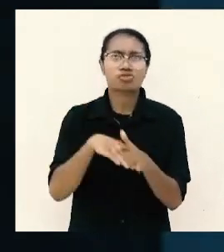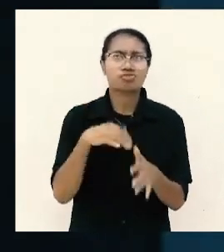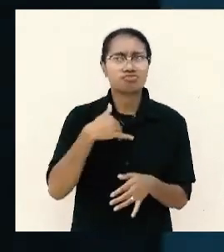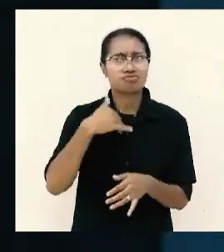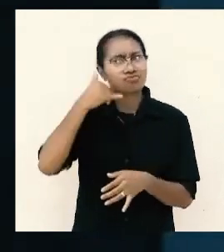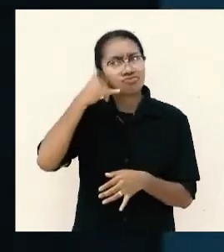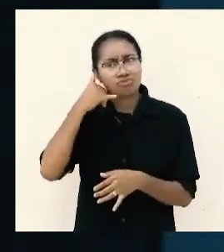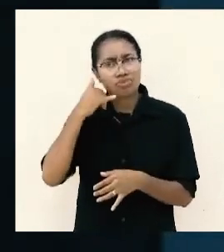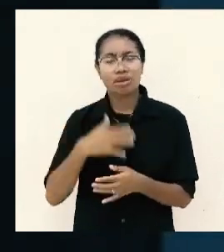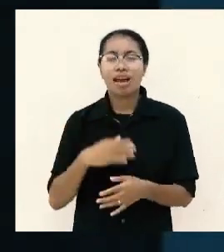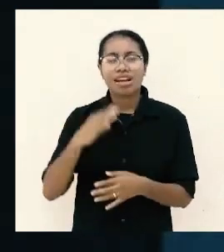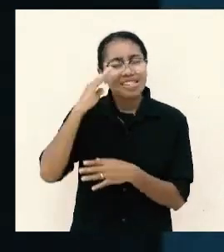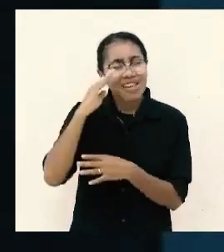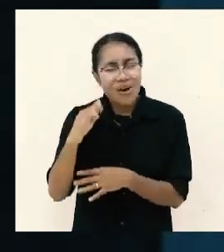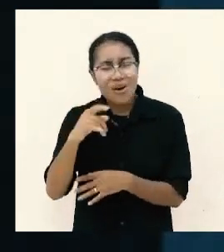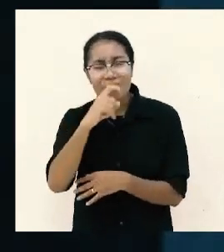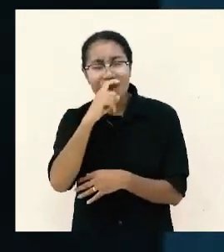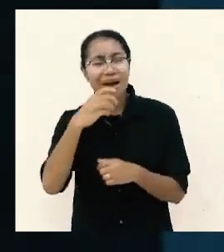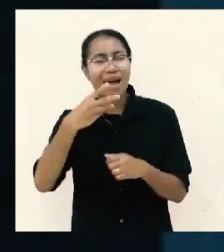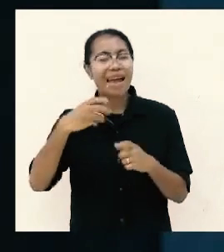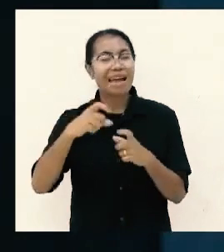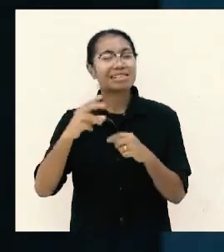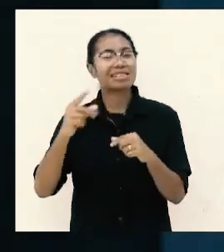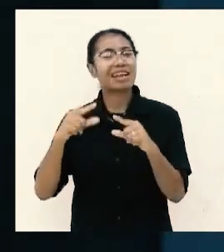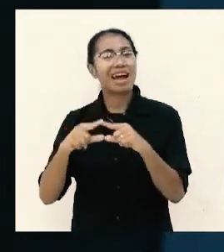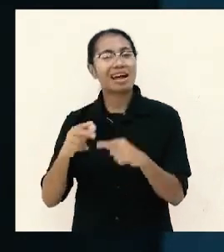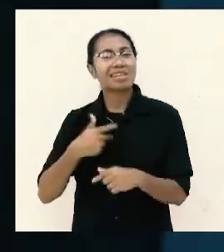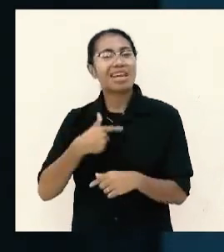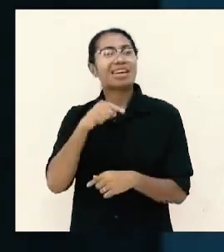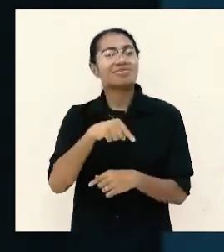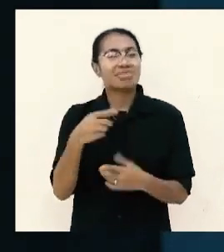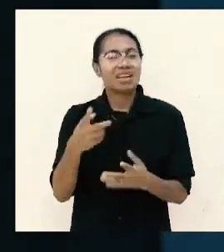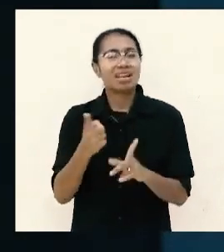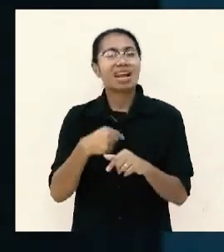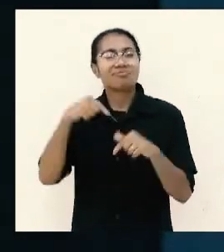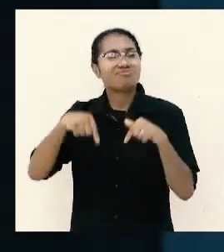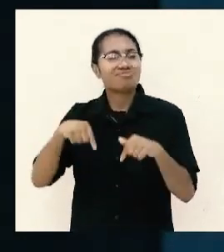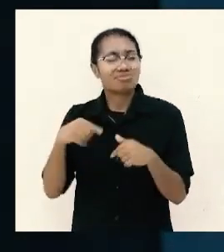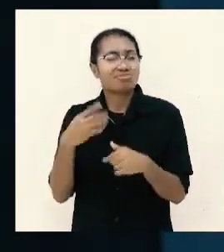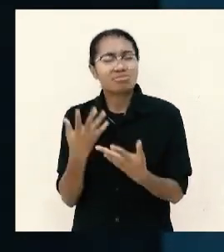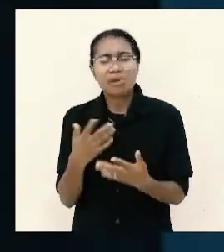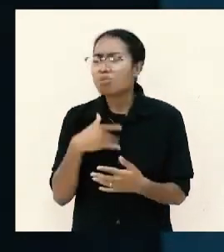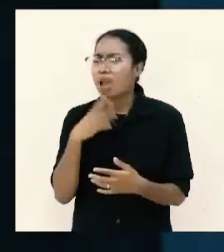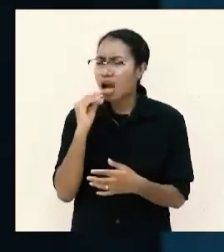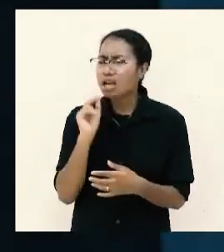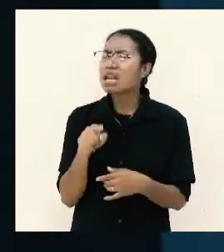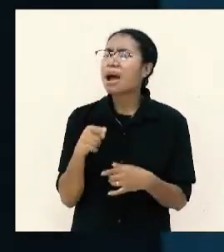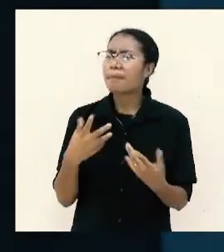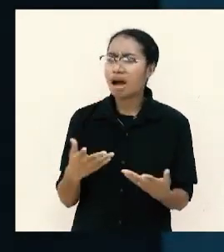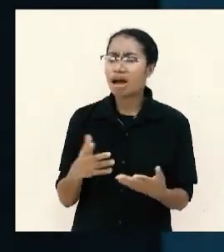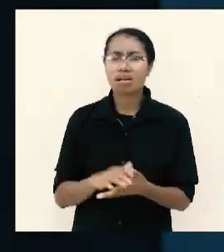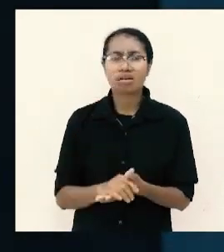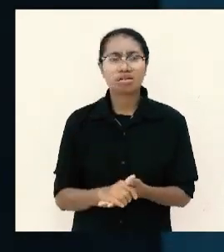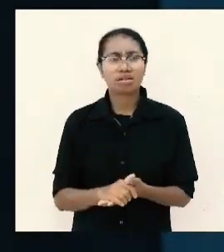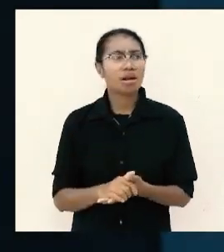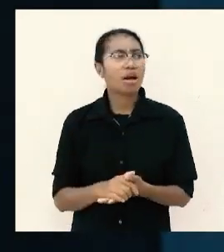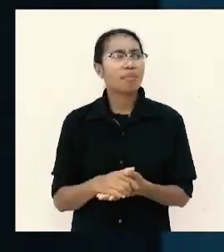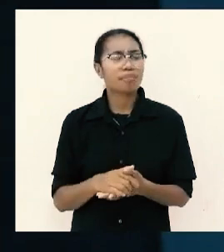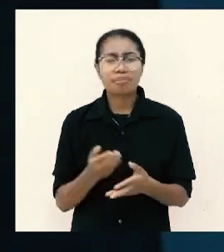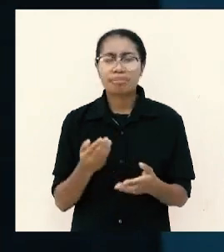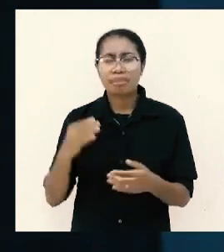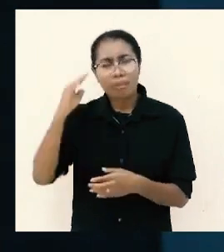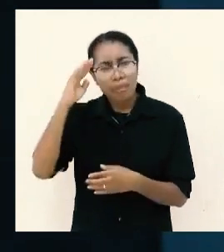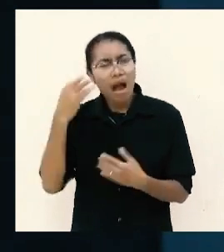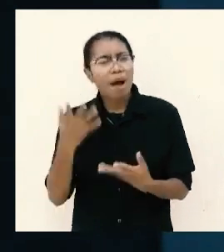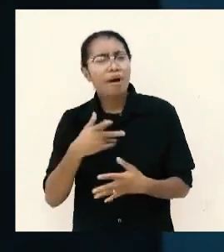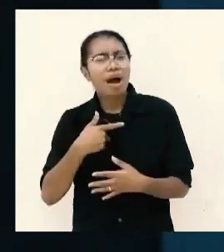shalom pak isra ya saya ini ini ini saya dari sini pak ya ada apa pak apakah baru ada transfer 10 juta